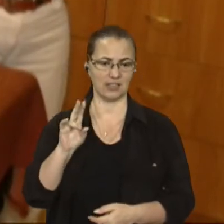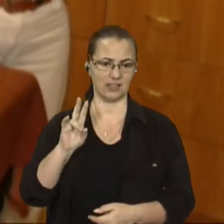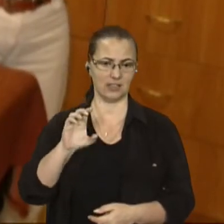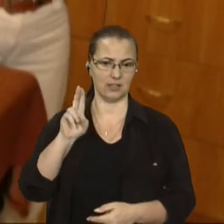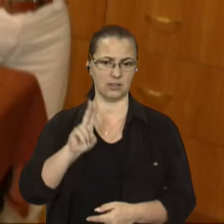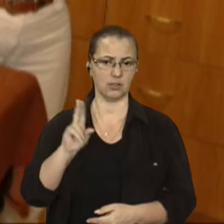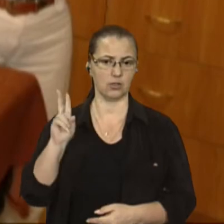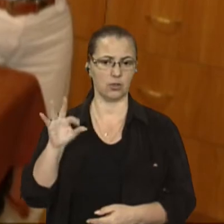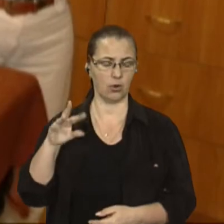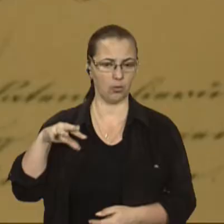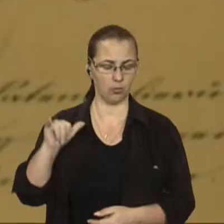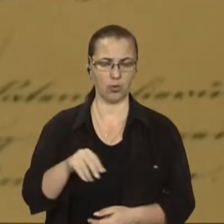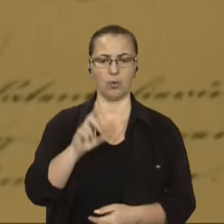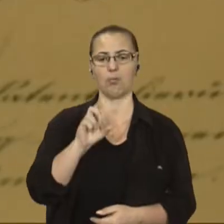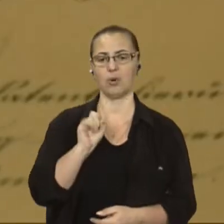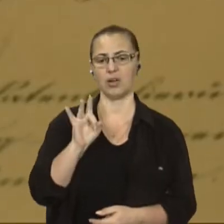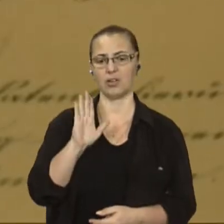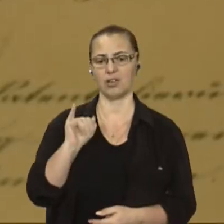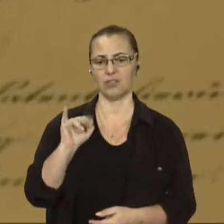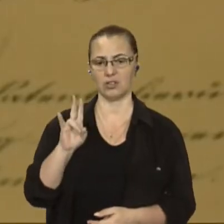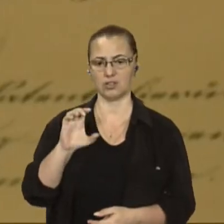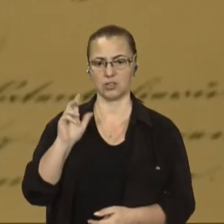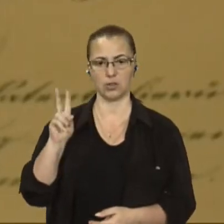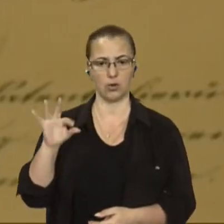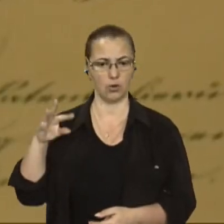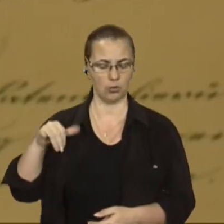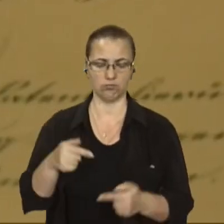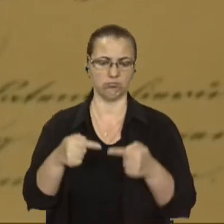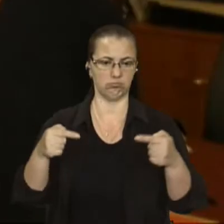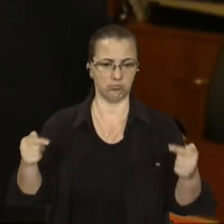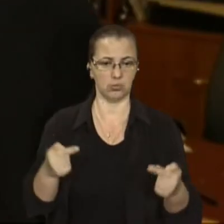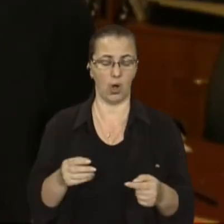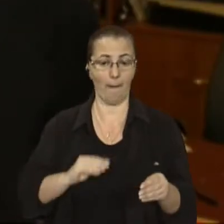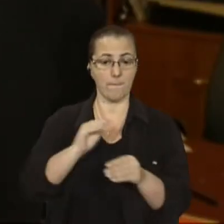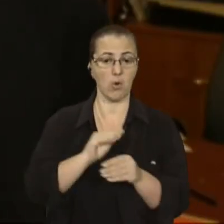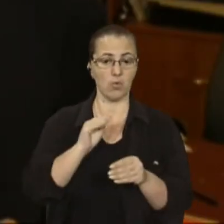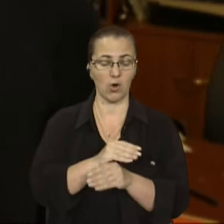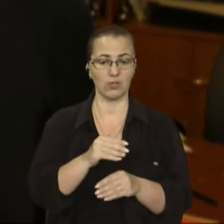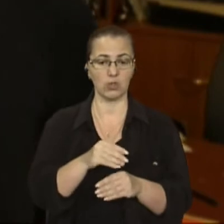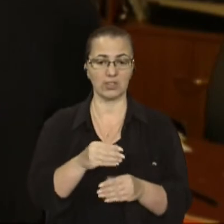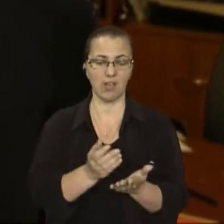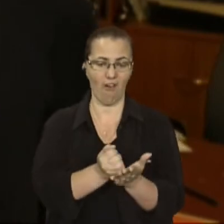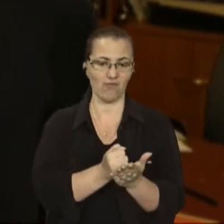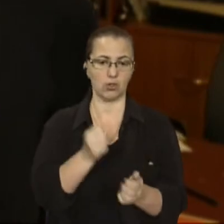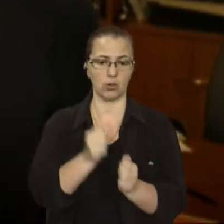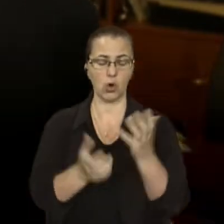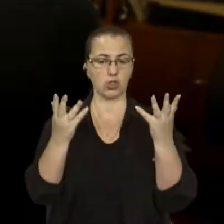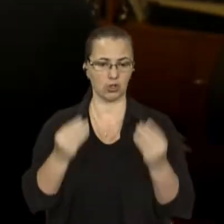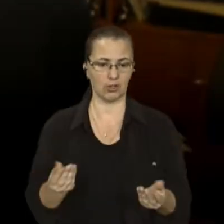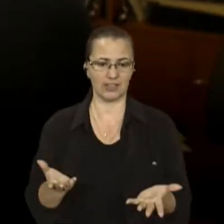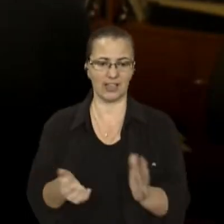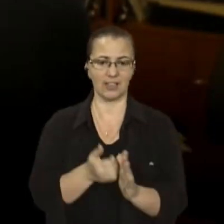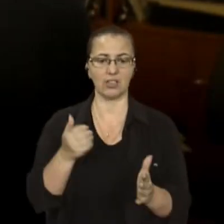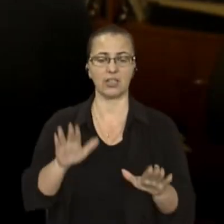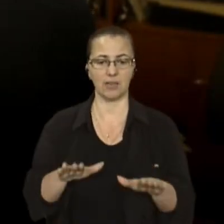Василю Барвінському. Фонди музею поповнюються щодня, тож міця для них бракує. Наприклад, зі Швеції до